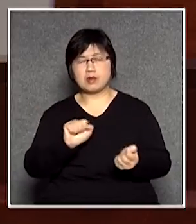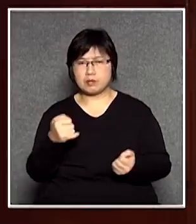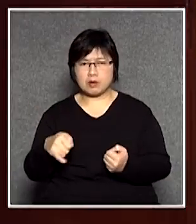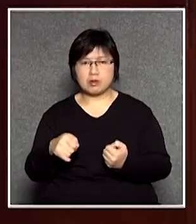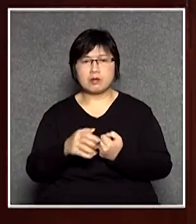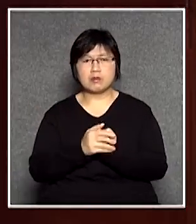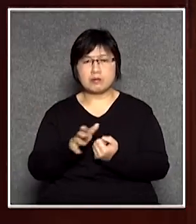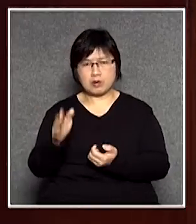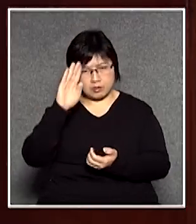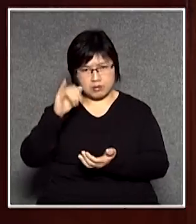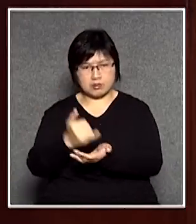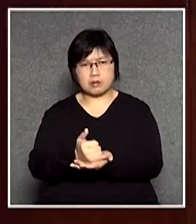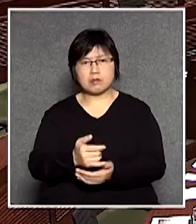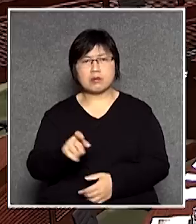請你坐下有沒有其他議員想發言請